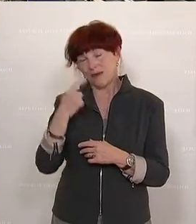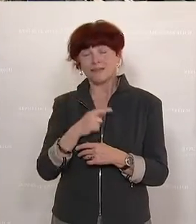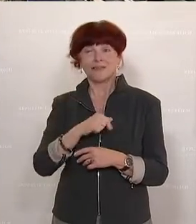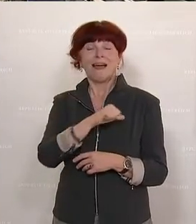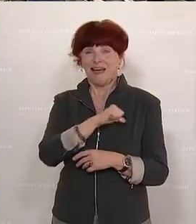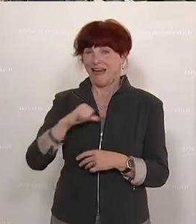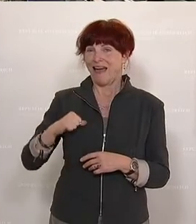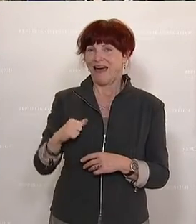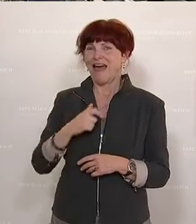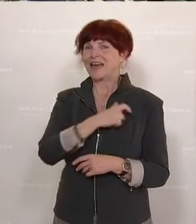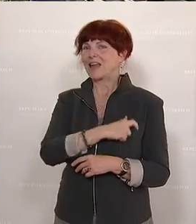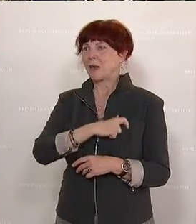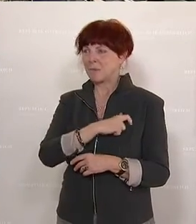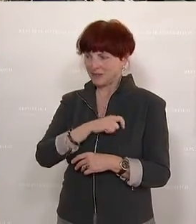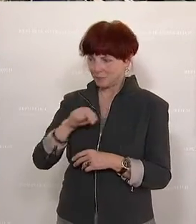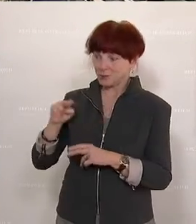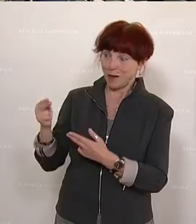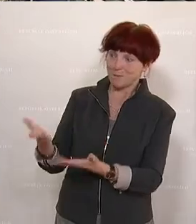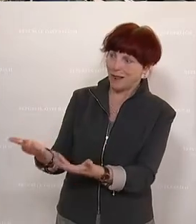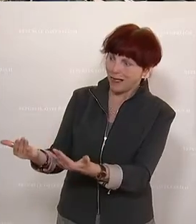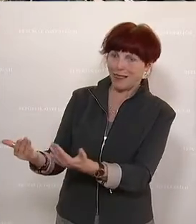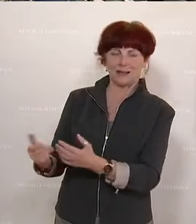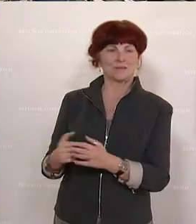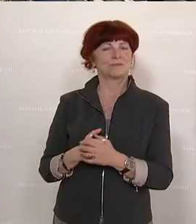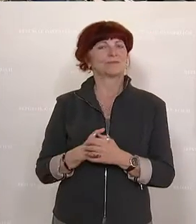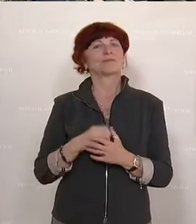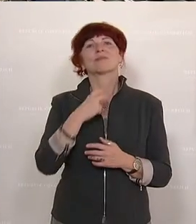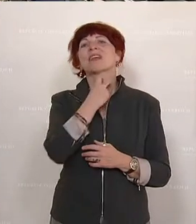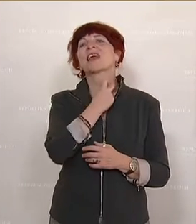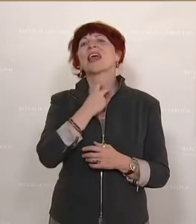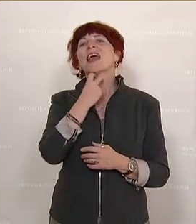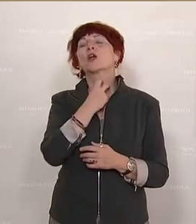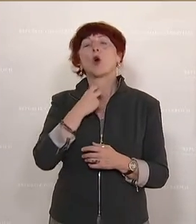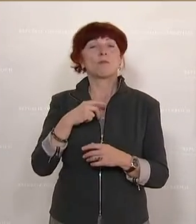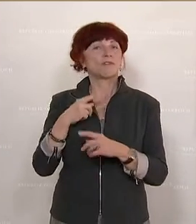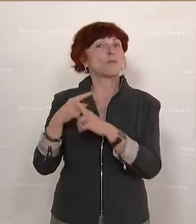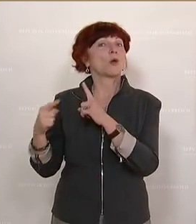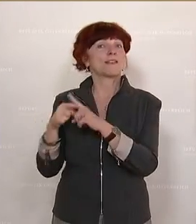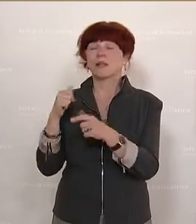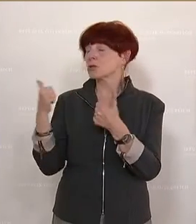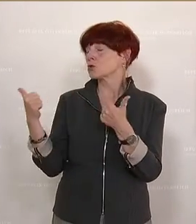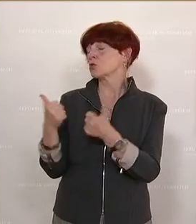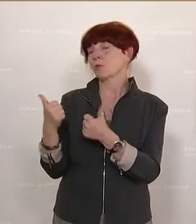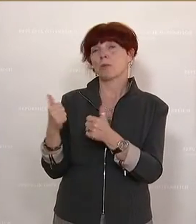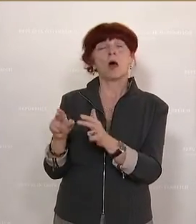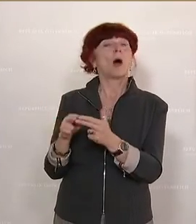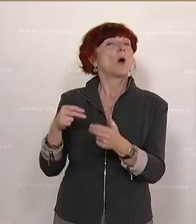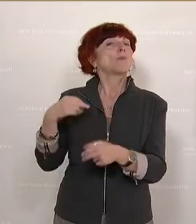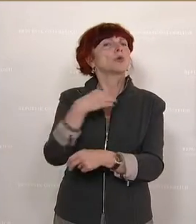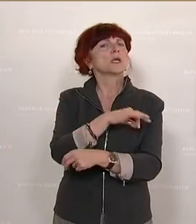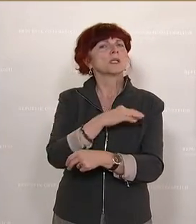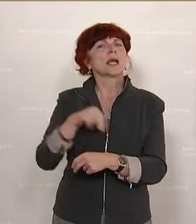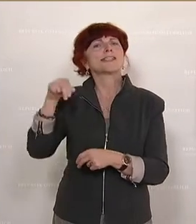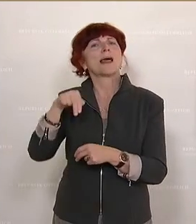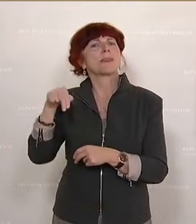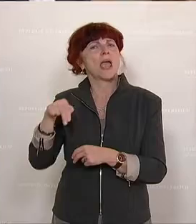Doch, Sie müssen auch lachen. Weil mit der Kehlkopfpolitik sind wir super beieinander. Bundeskanzler Nehammer, also schon als